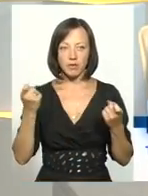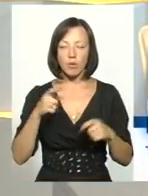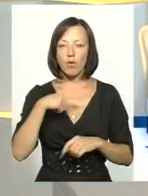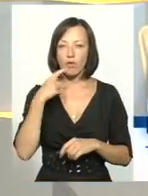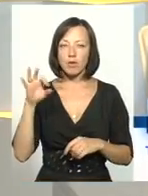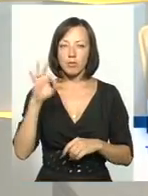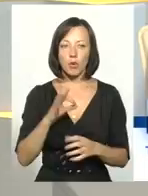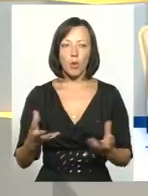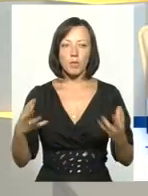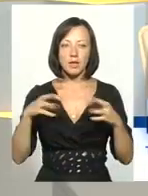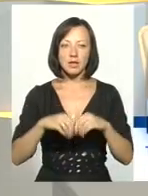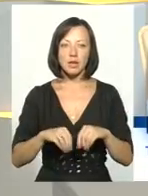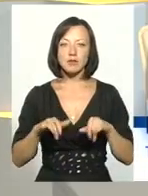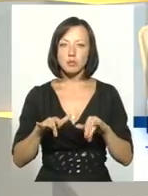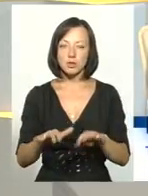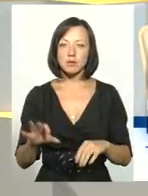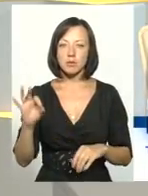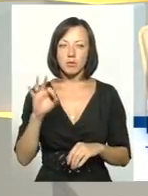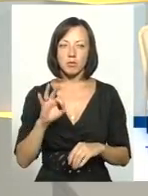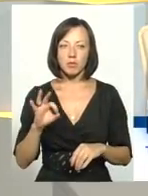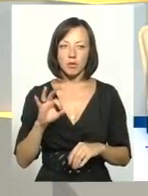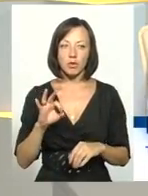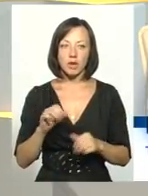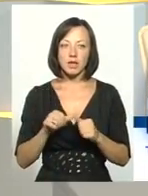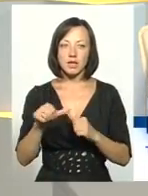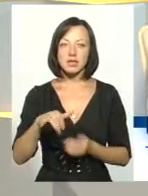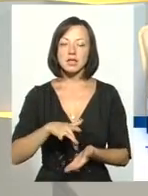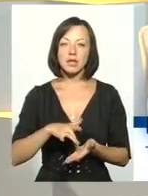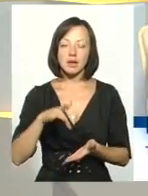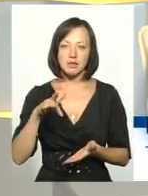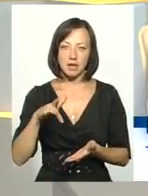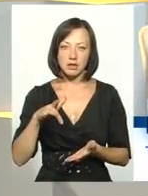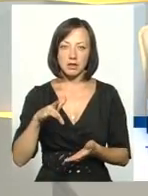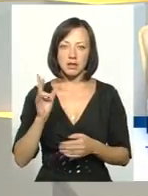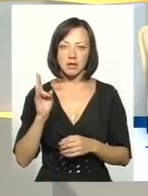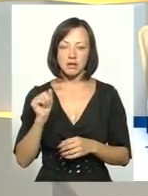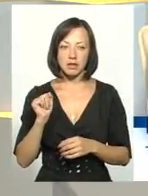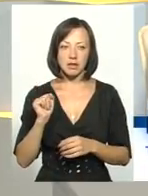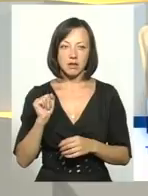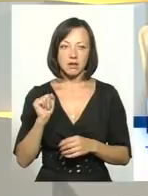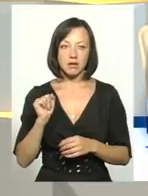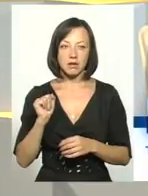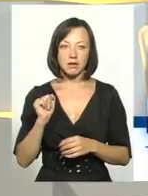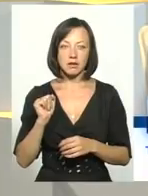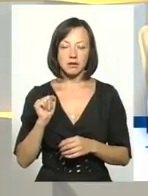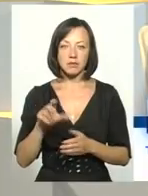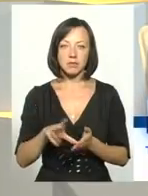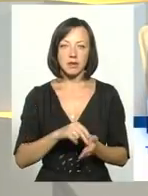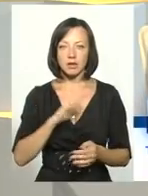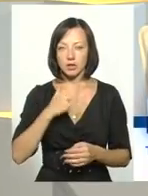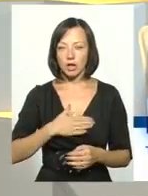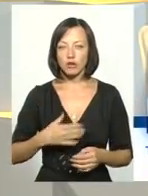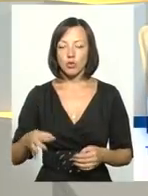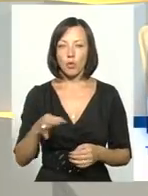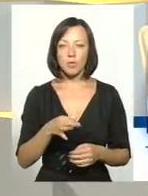говоримо про об'єднавчі процеси, про процеси децентралізації на прикладі нашої